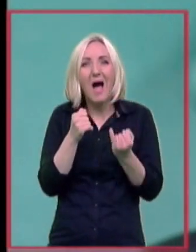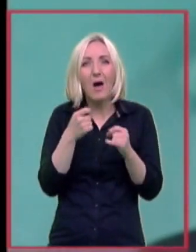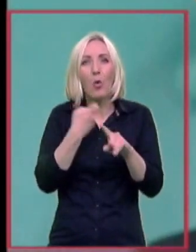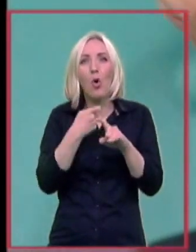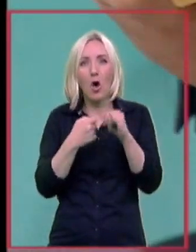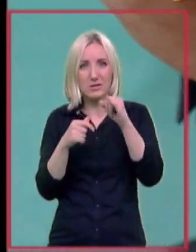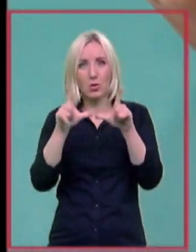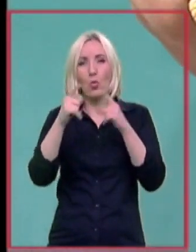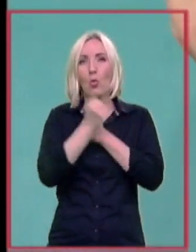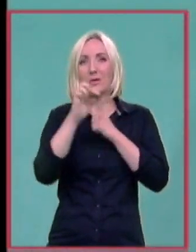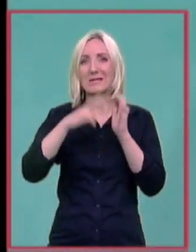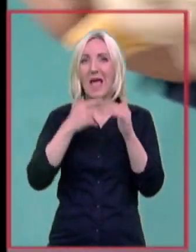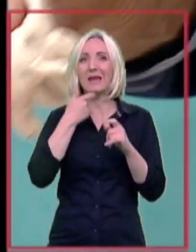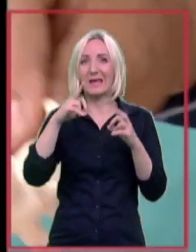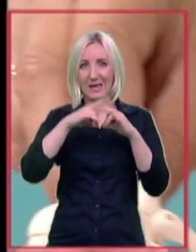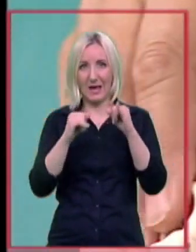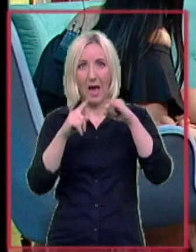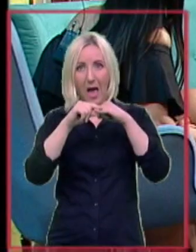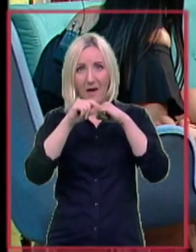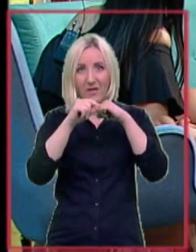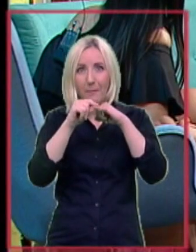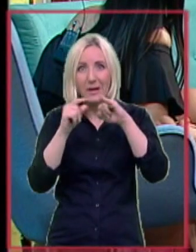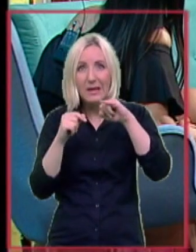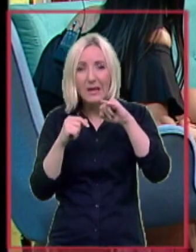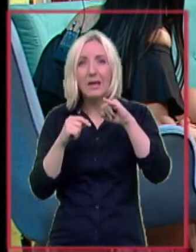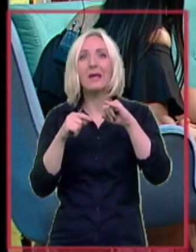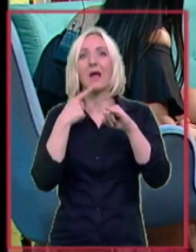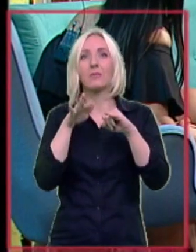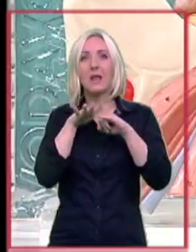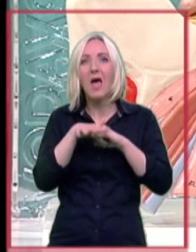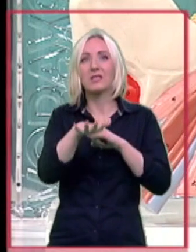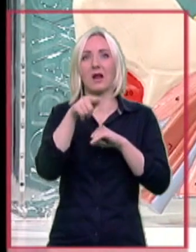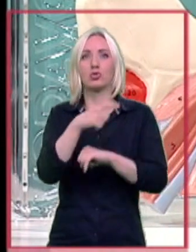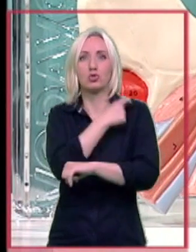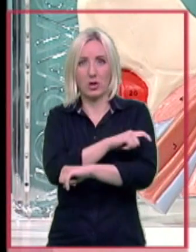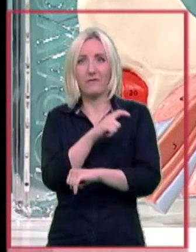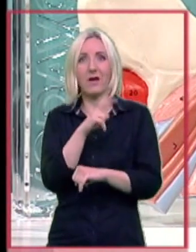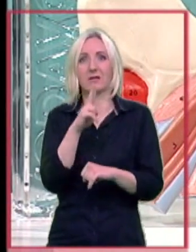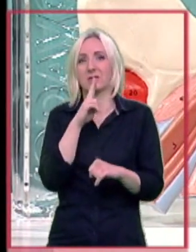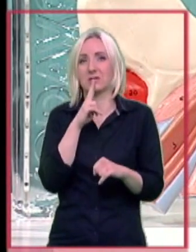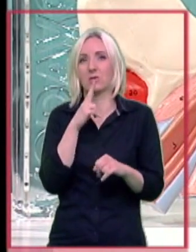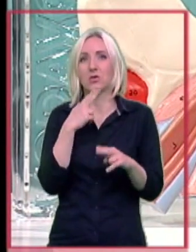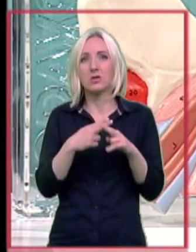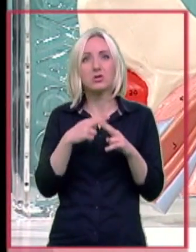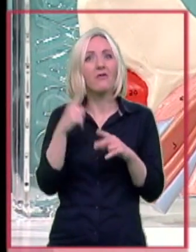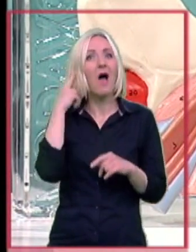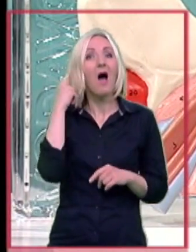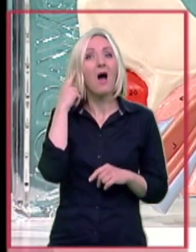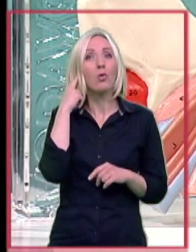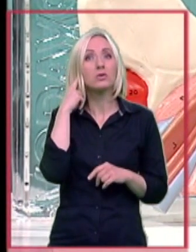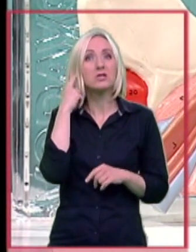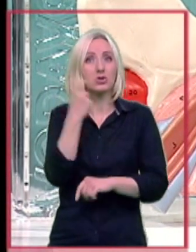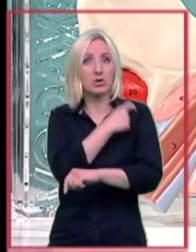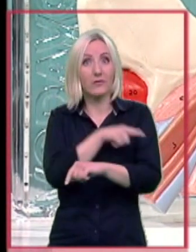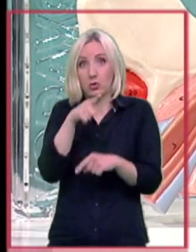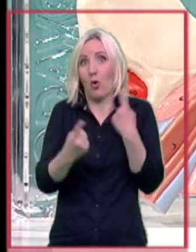prenosi na peri limfu da se kreće, koji kasnije nadražuju živac koji se ovde zove akustički živac. I to